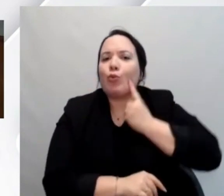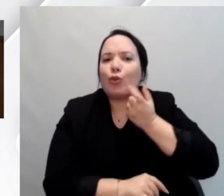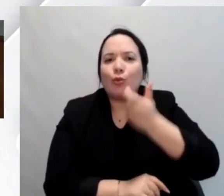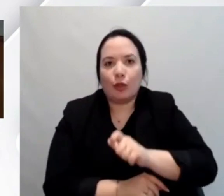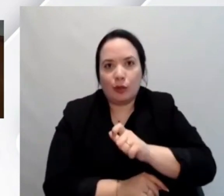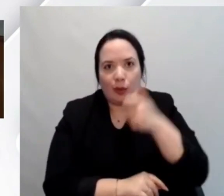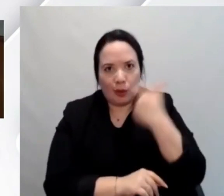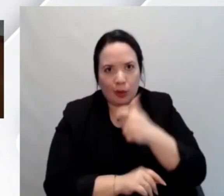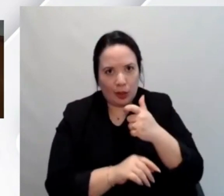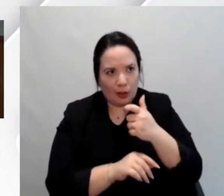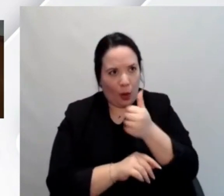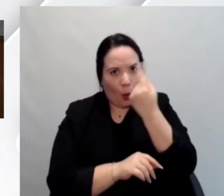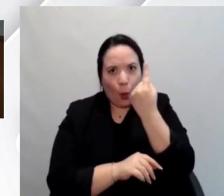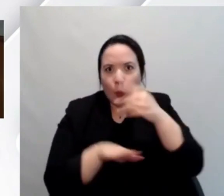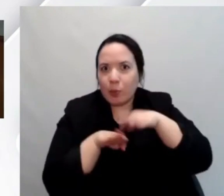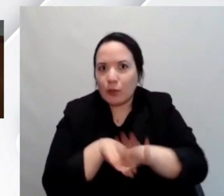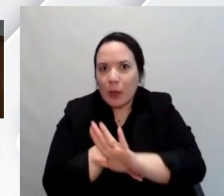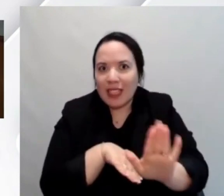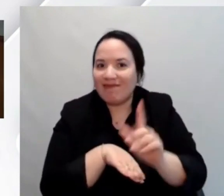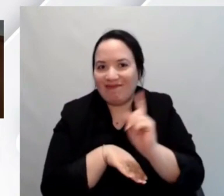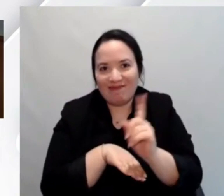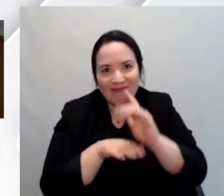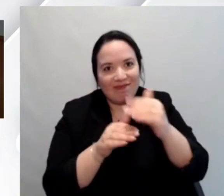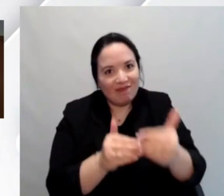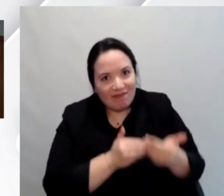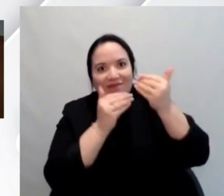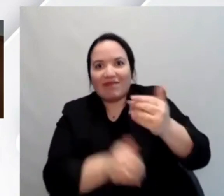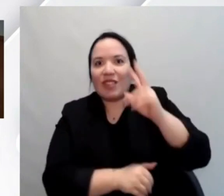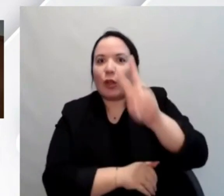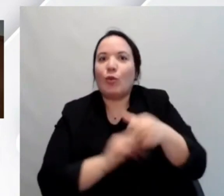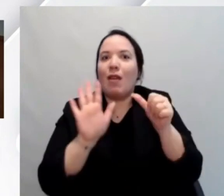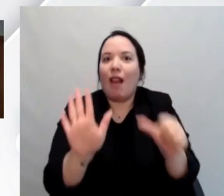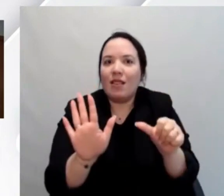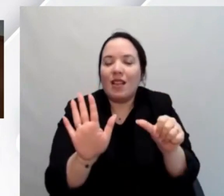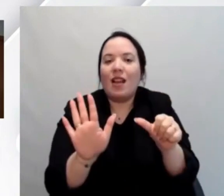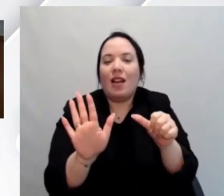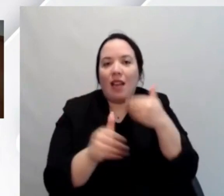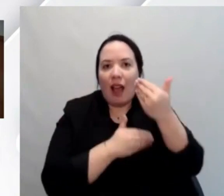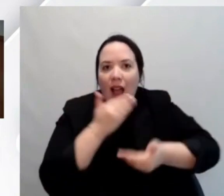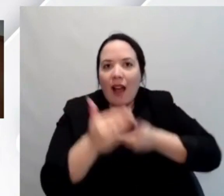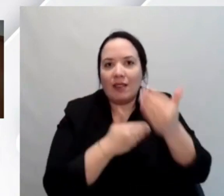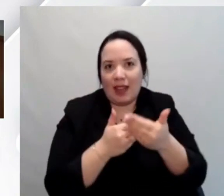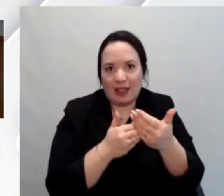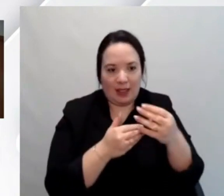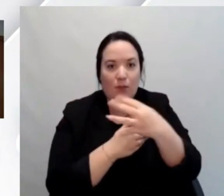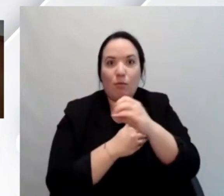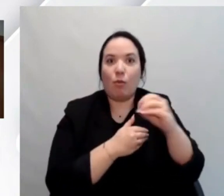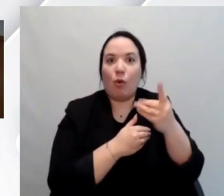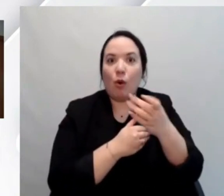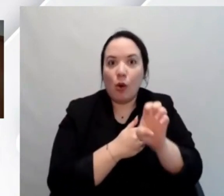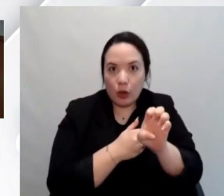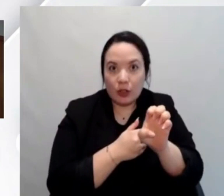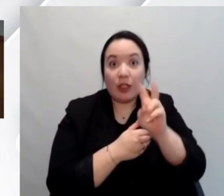Parliamo del 2005-2006, questa versione di cui ho menzionato è stata rilasciata nel